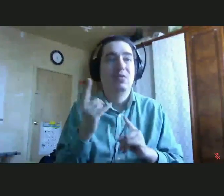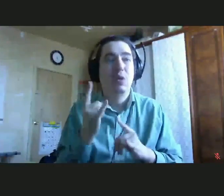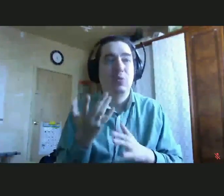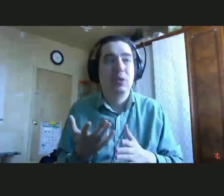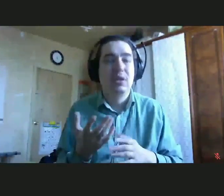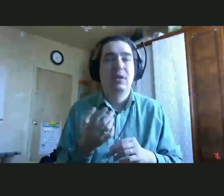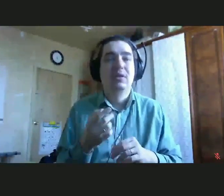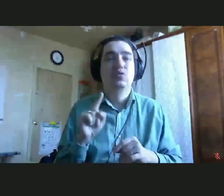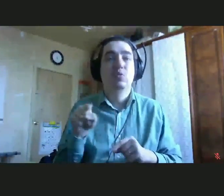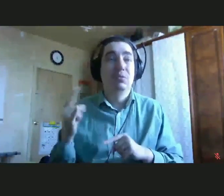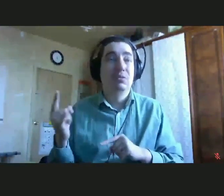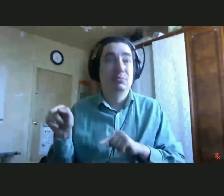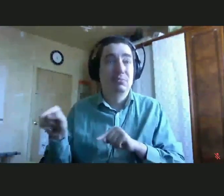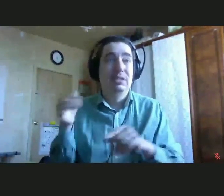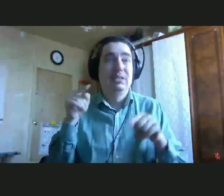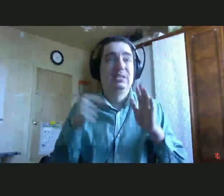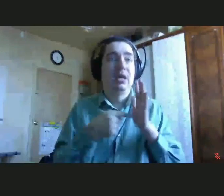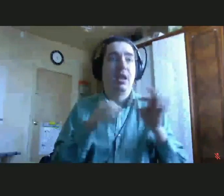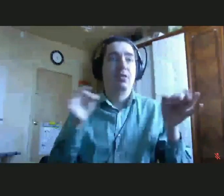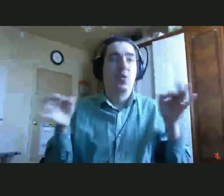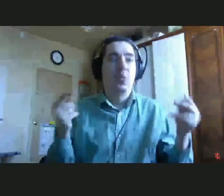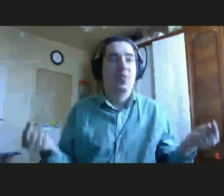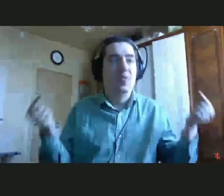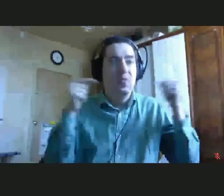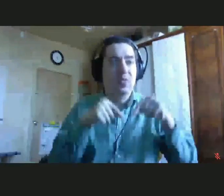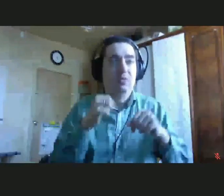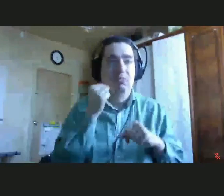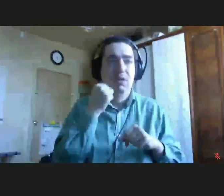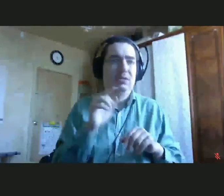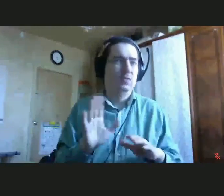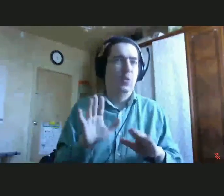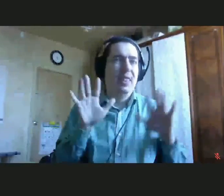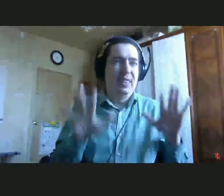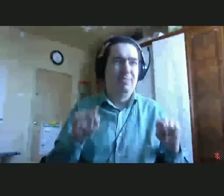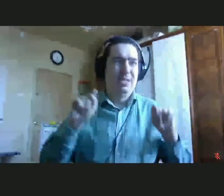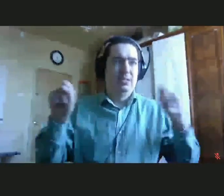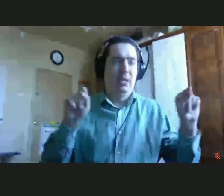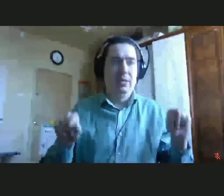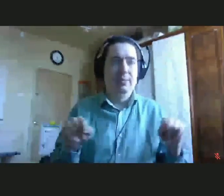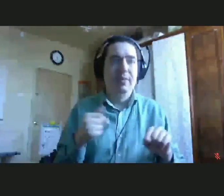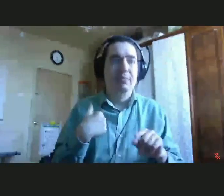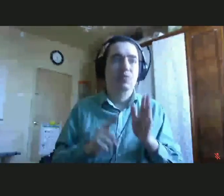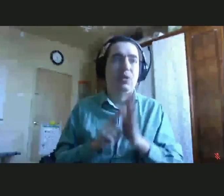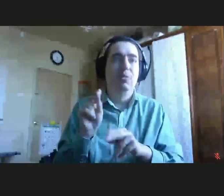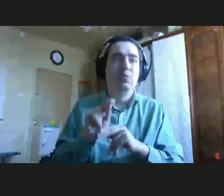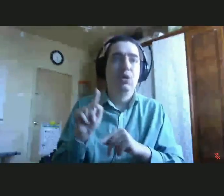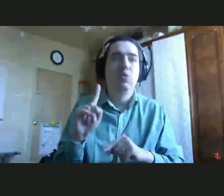проект масштабировался, и на данный момент мы провели обучение уже в 20 регионах,